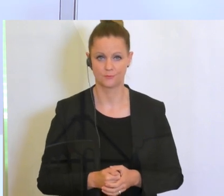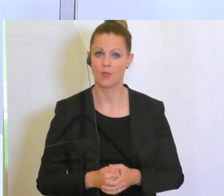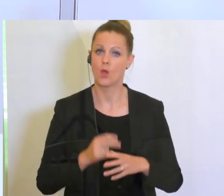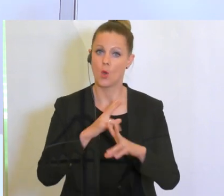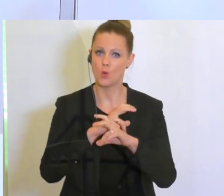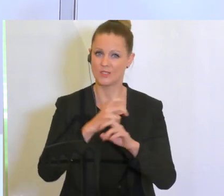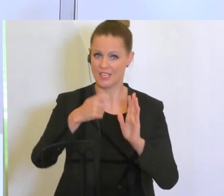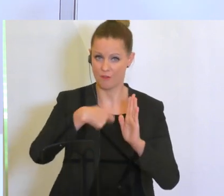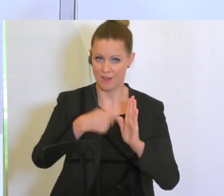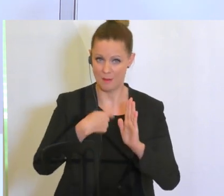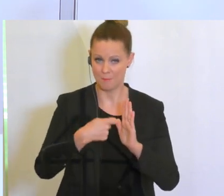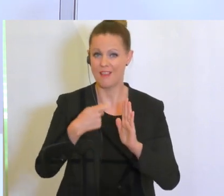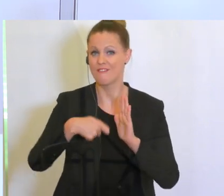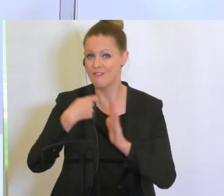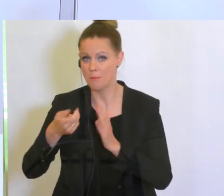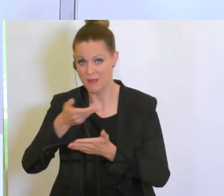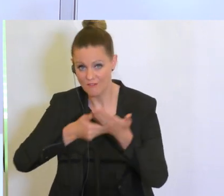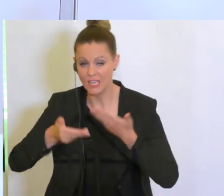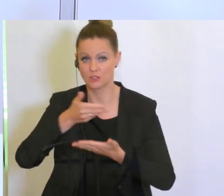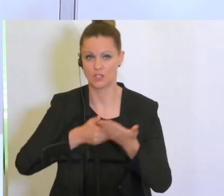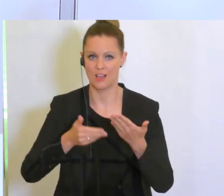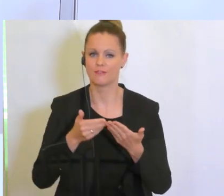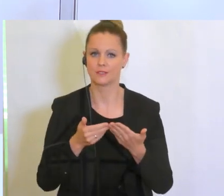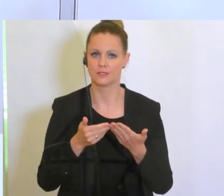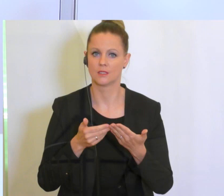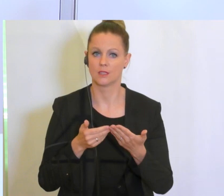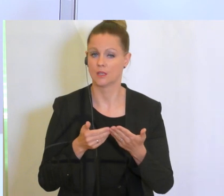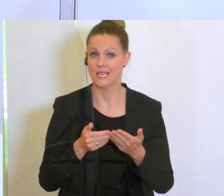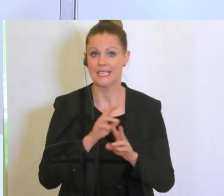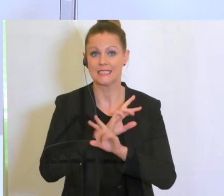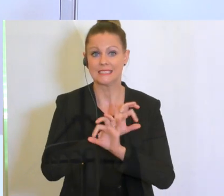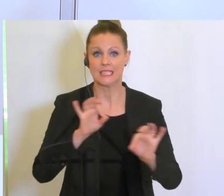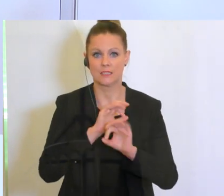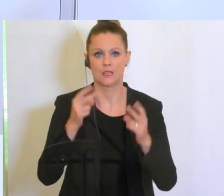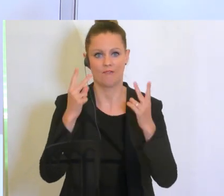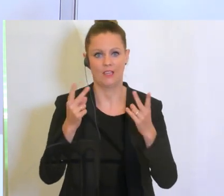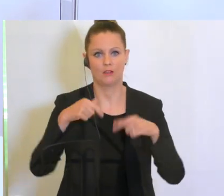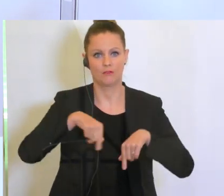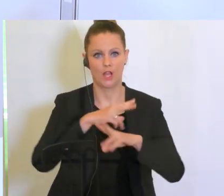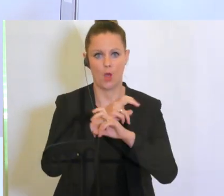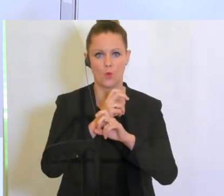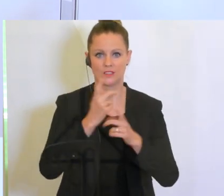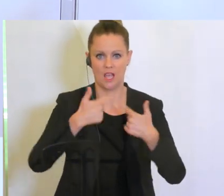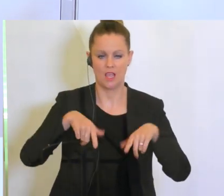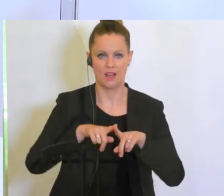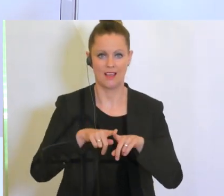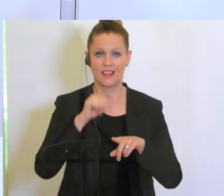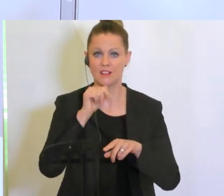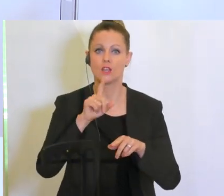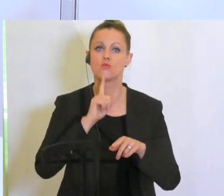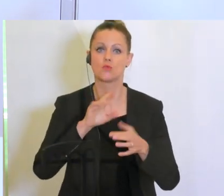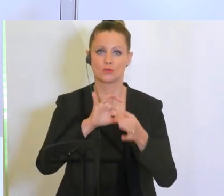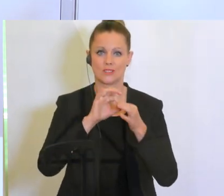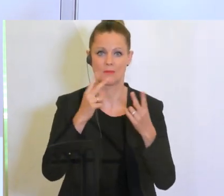österreichische Film, die österreichische Filmwirtschaft hat eine sehr, sehr große Bedeutung für unser Land. Bei Weitem nicht nur, was die Wertschöpfung